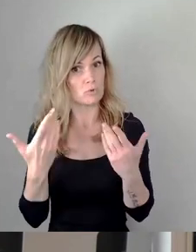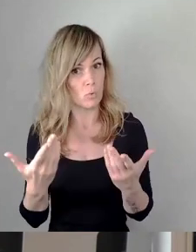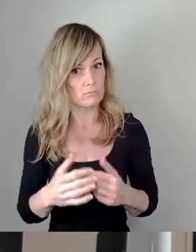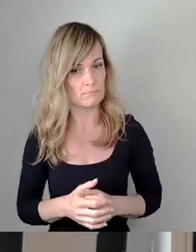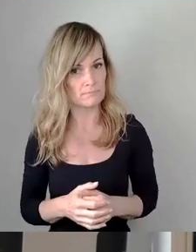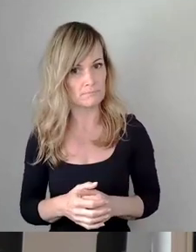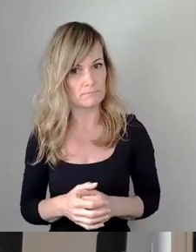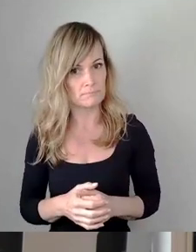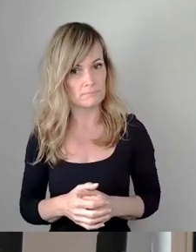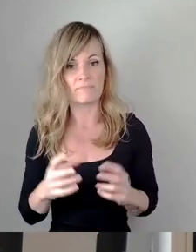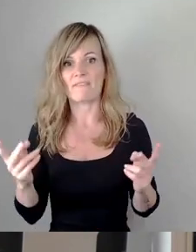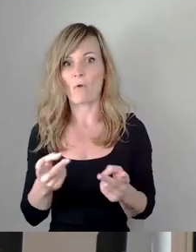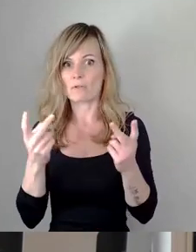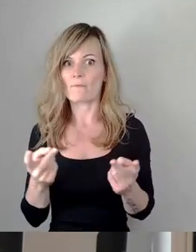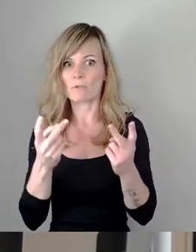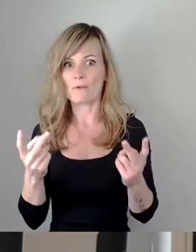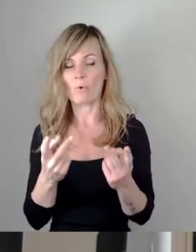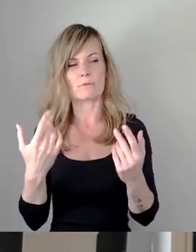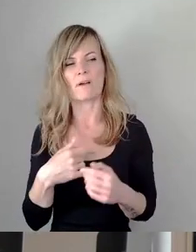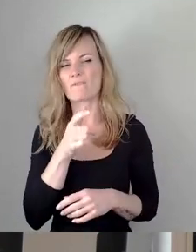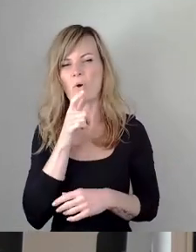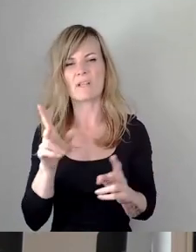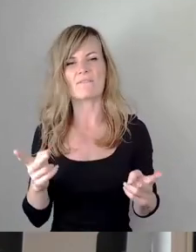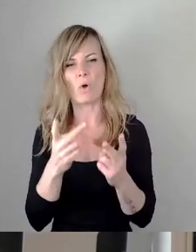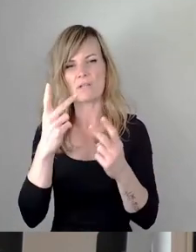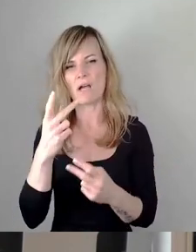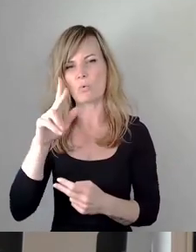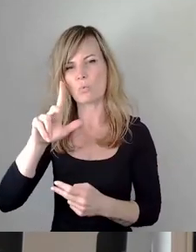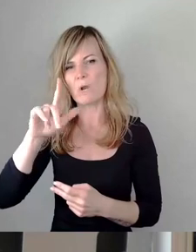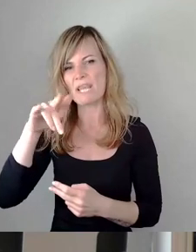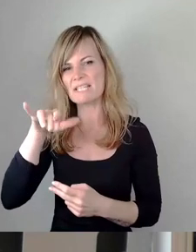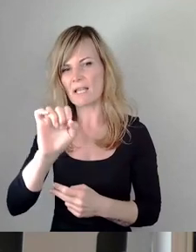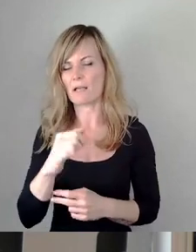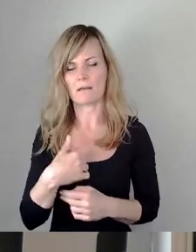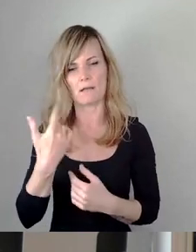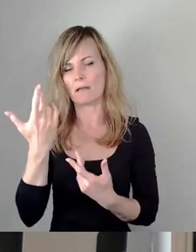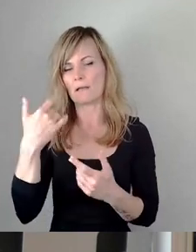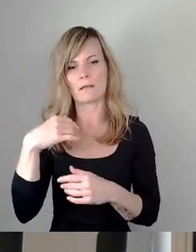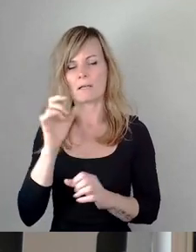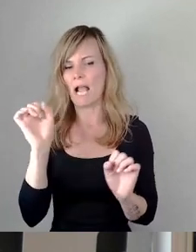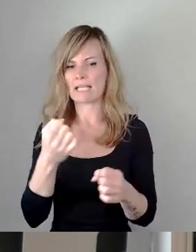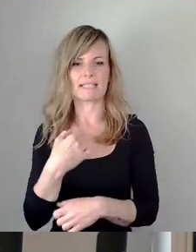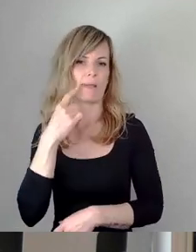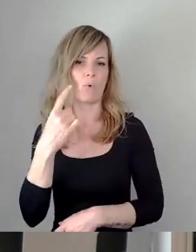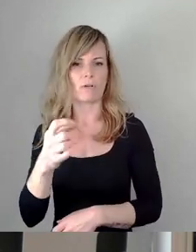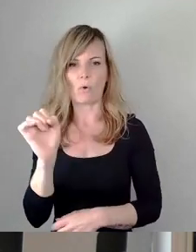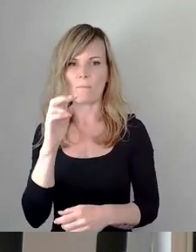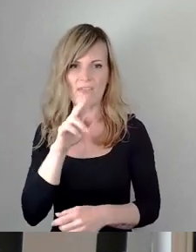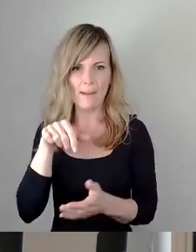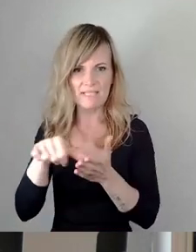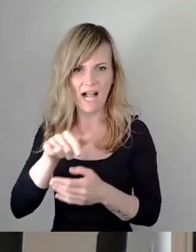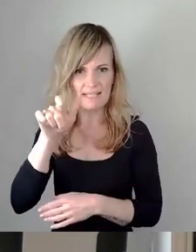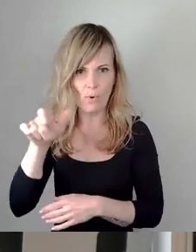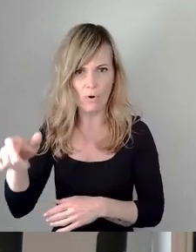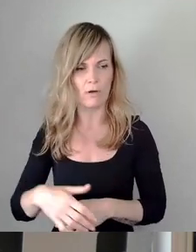wird wieder aufgebührt. Ich kann das Wort eigentlich kaum mehr hören, denn es wird auch vom Bürger gezahlt. Es wird sich immer bedankt beim Land, beim Bund und irgendwo, aber man